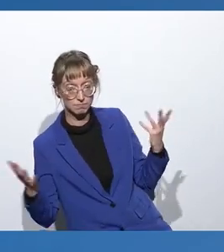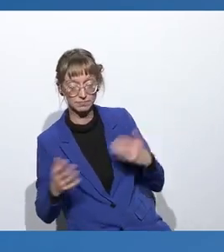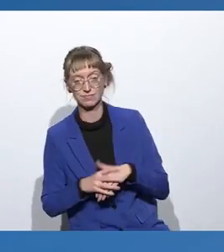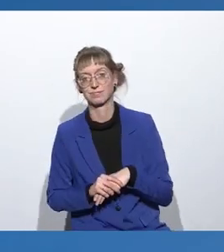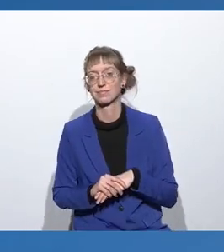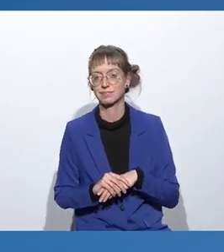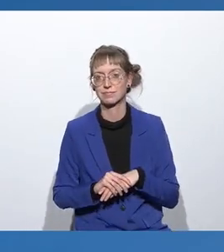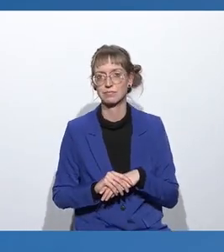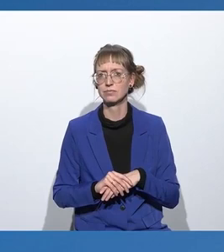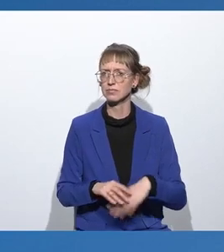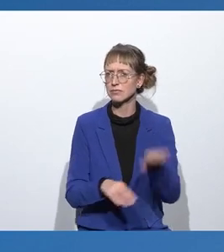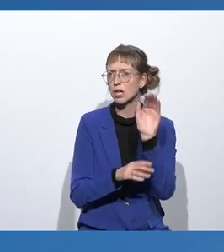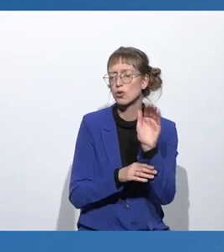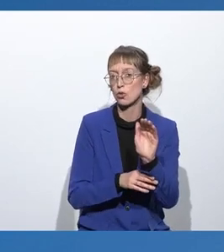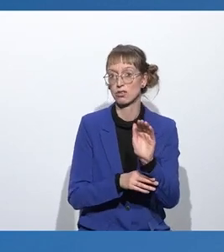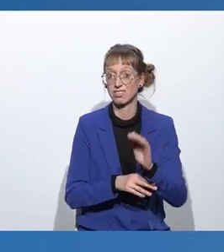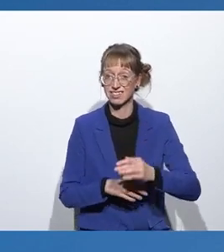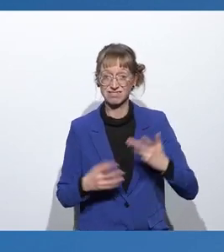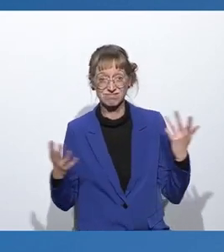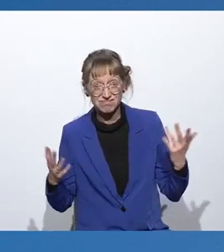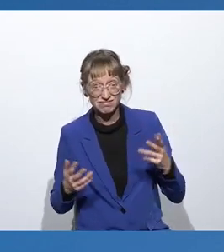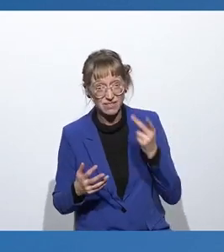Wer wird in Zukunft unser Leben bestimmen?